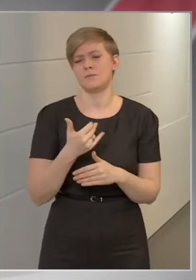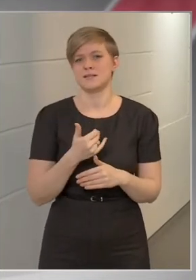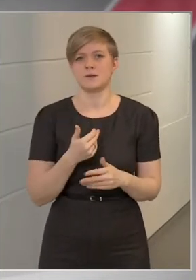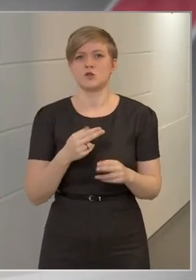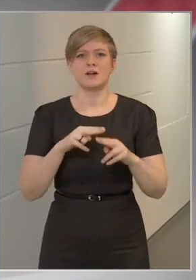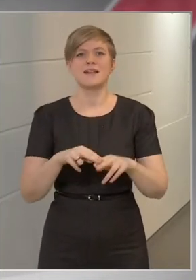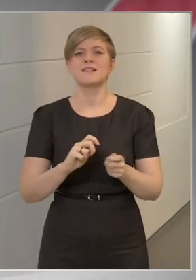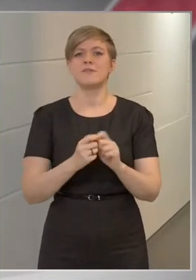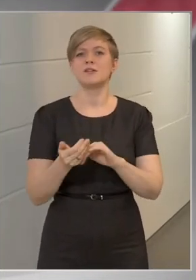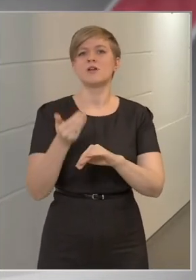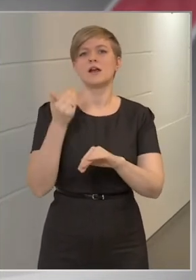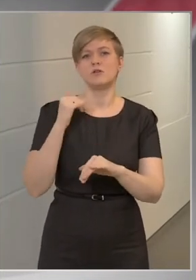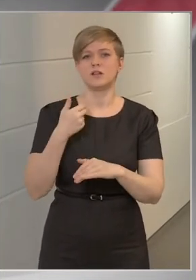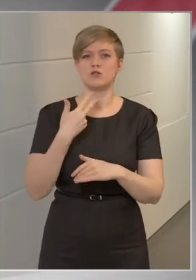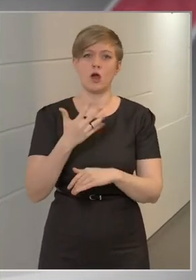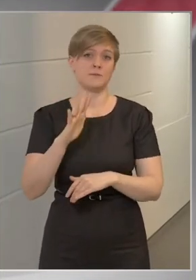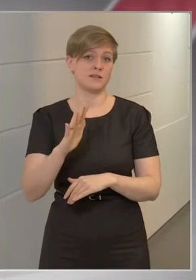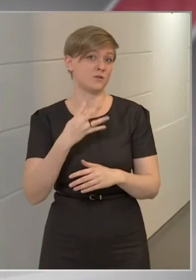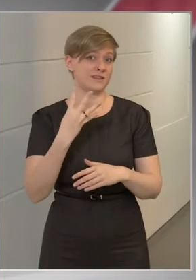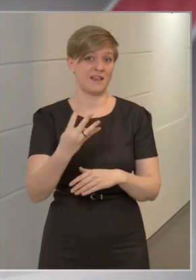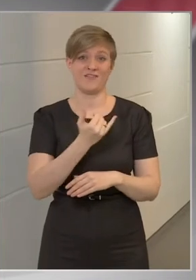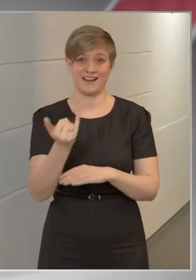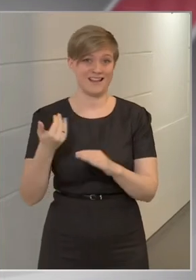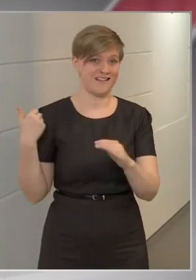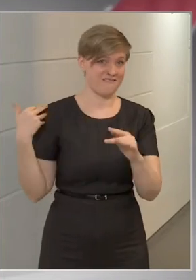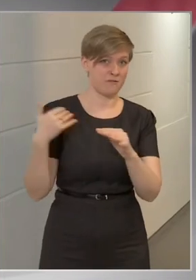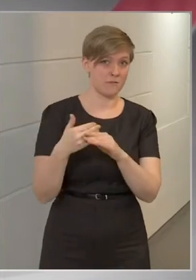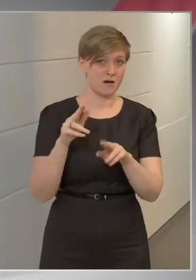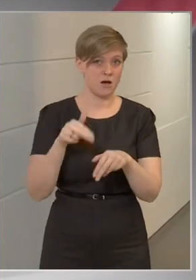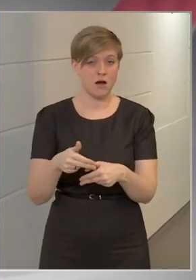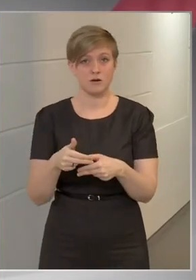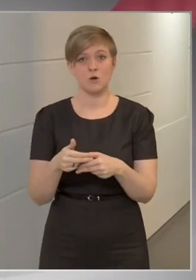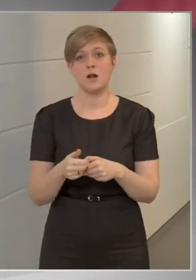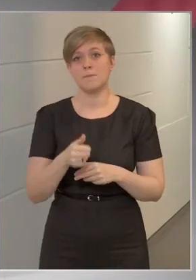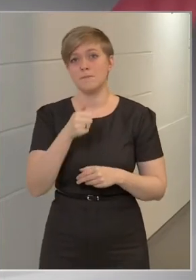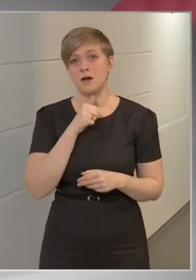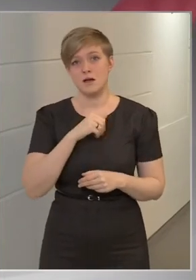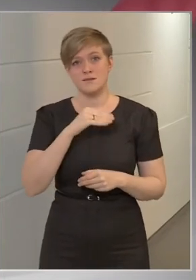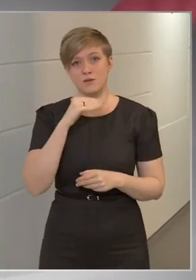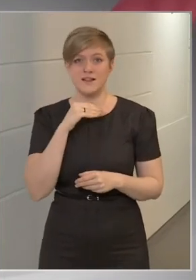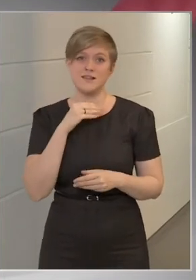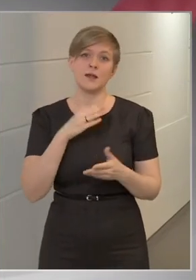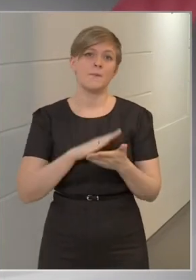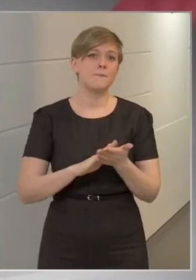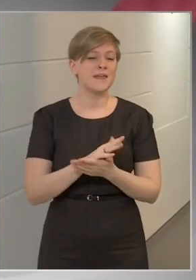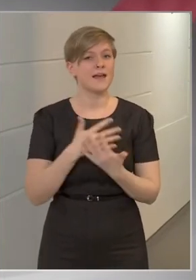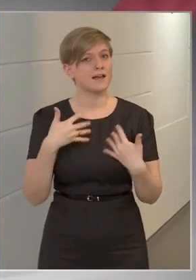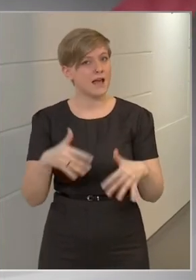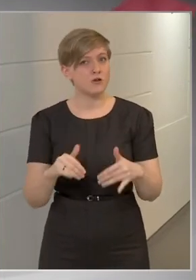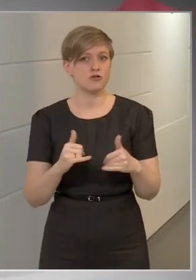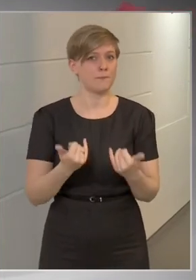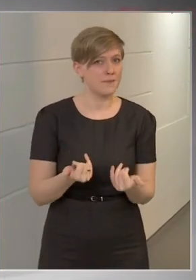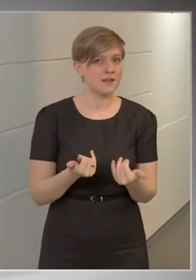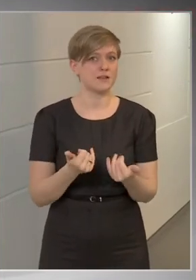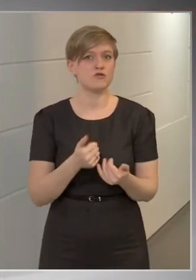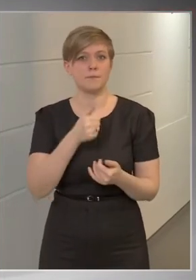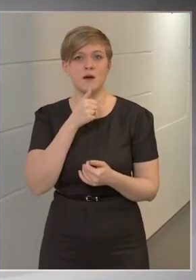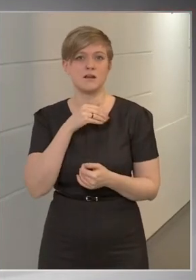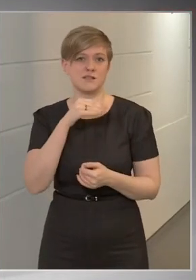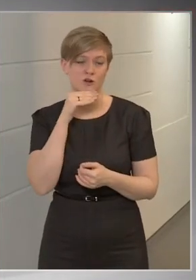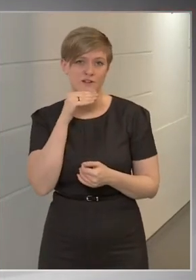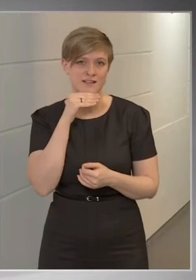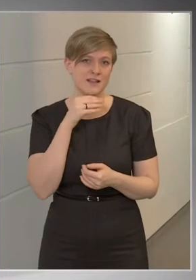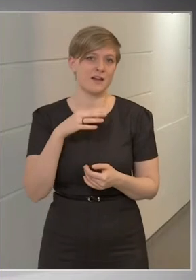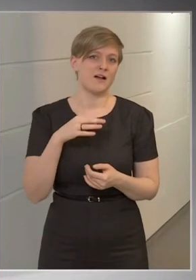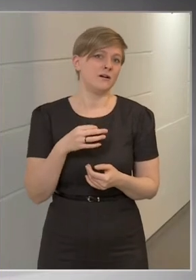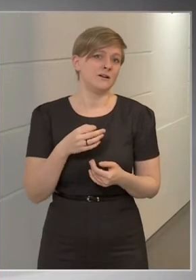rendszerváltatás előtt is, 35 évben, 40 évben arról, hogy a paraszolvencia milyen káros, és mégis a paraszolvencia nélkül az egészségügy